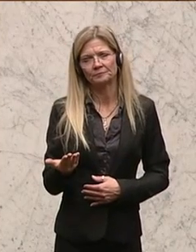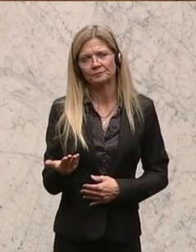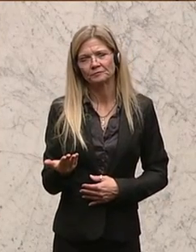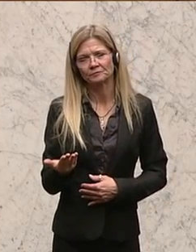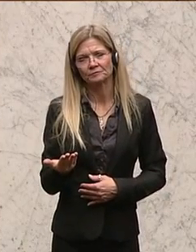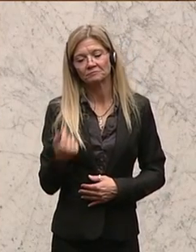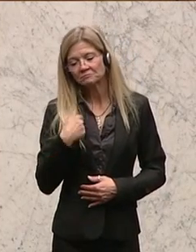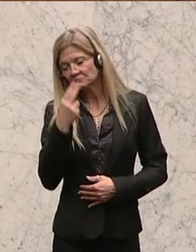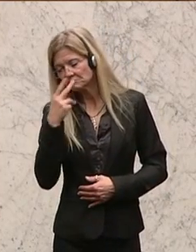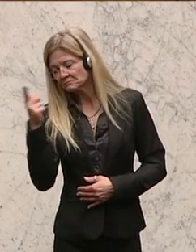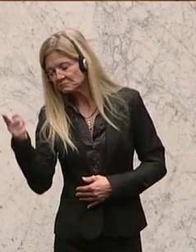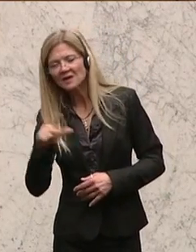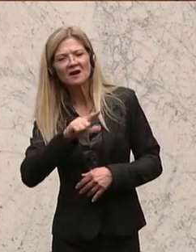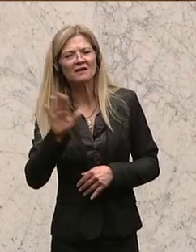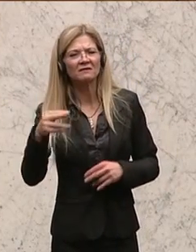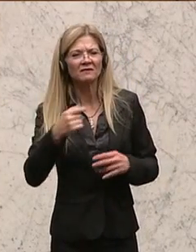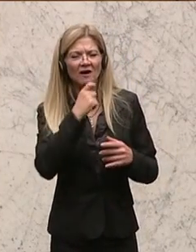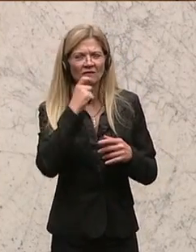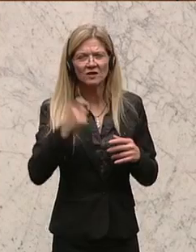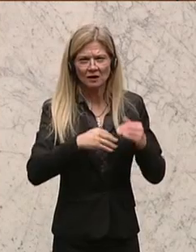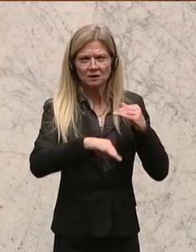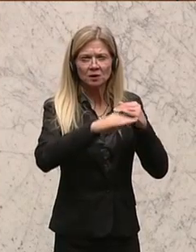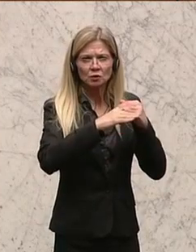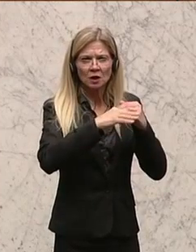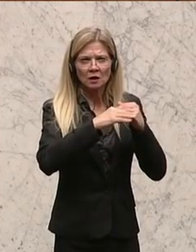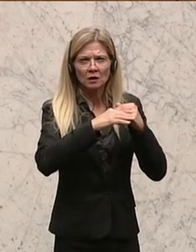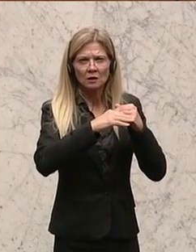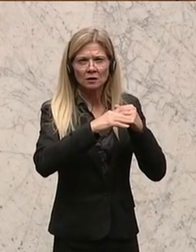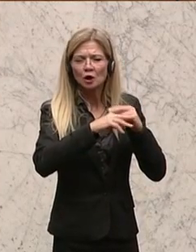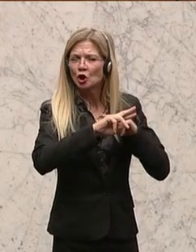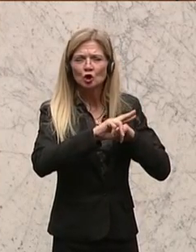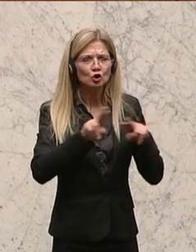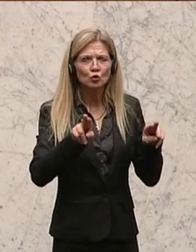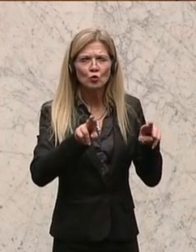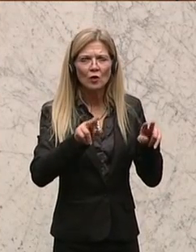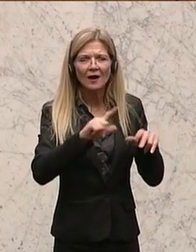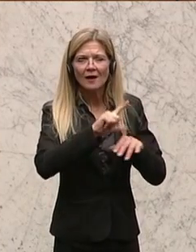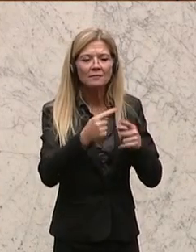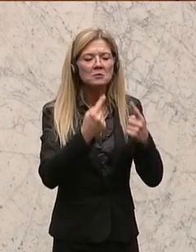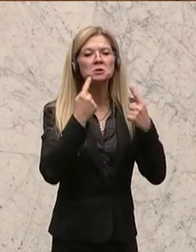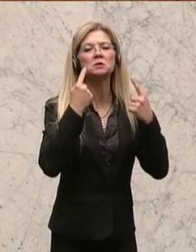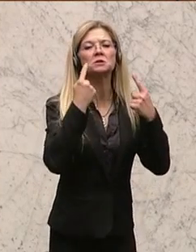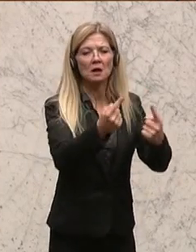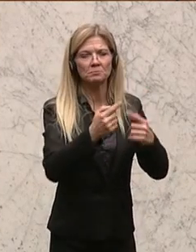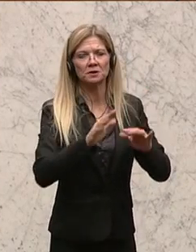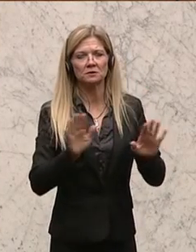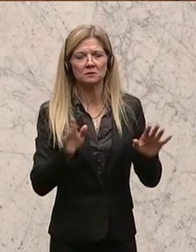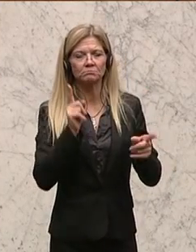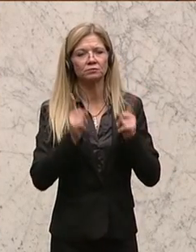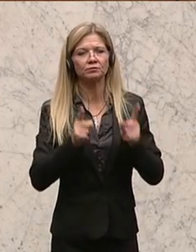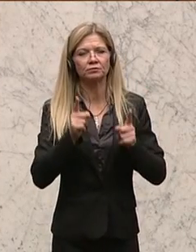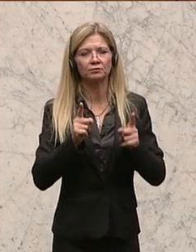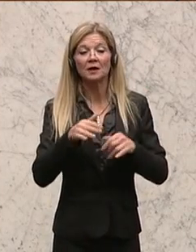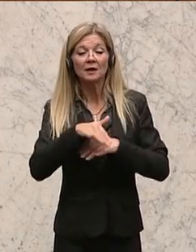die Länderfinanzausgleiche jetzt ausschließlich in die Hände der Länder gelegt werden, ohne dass die